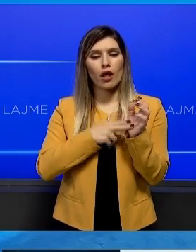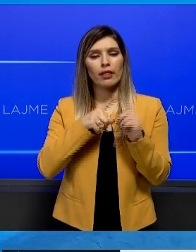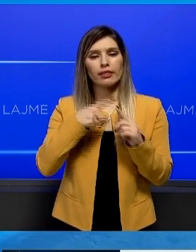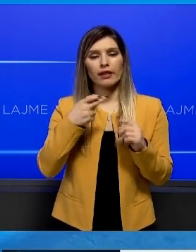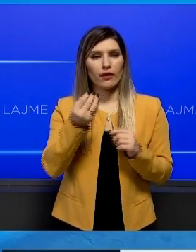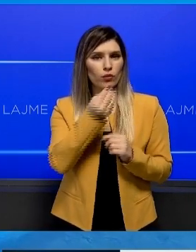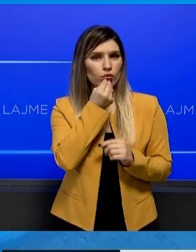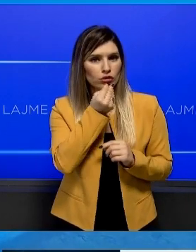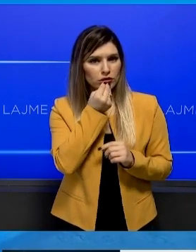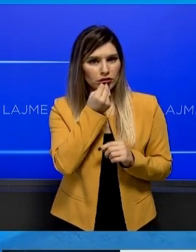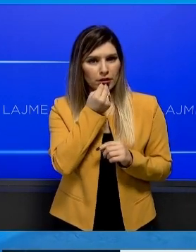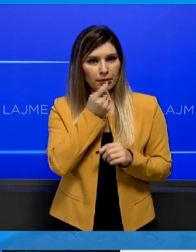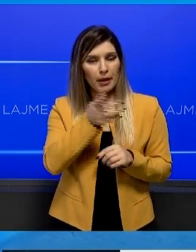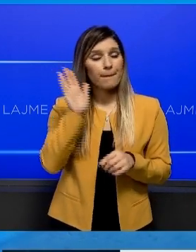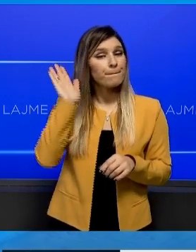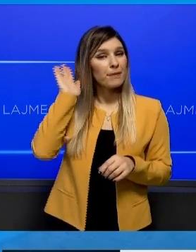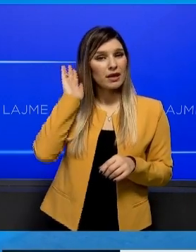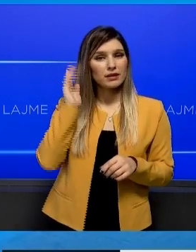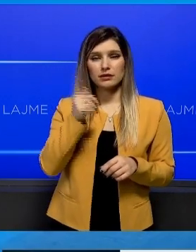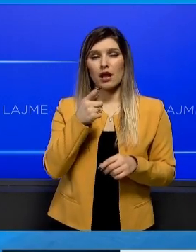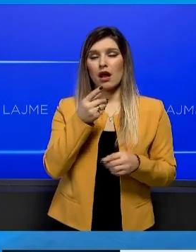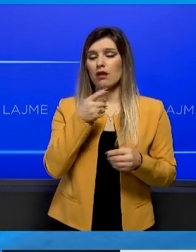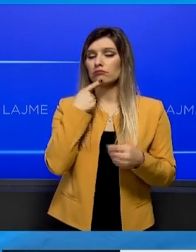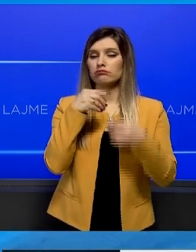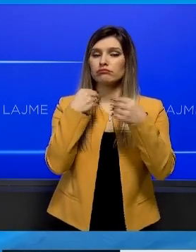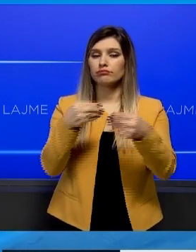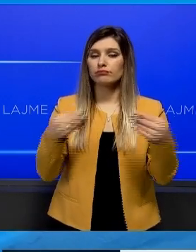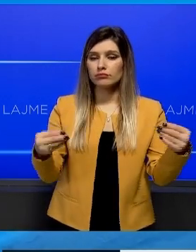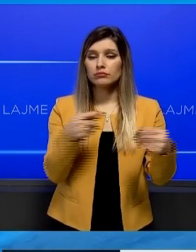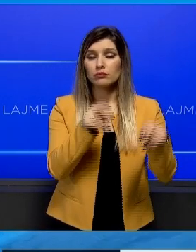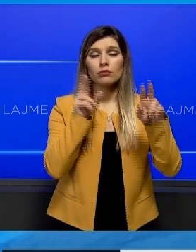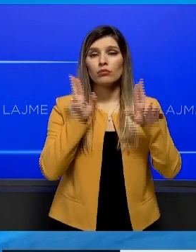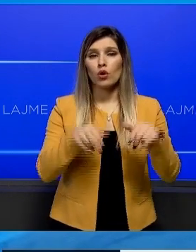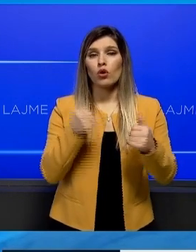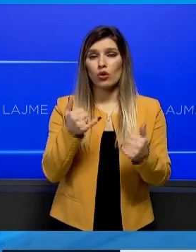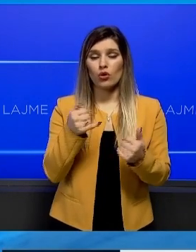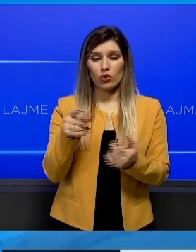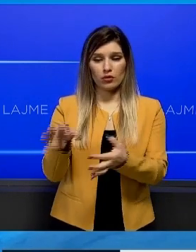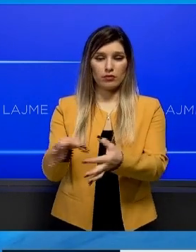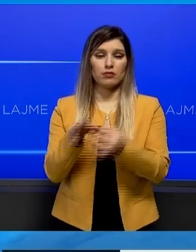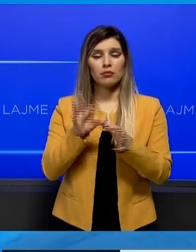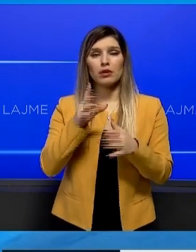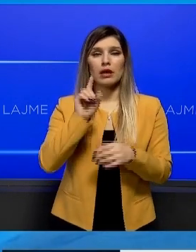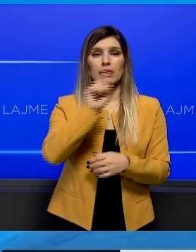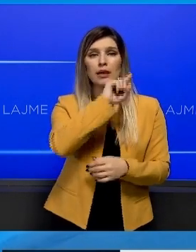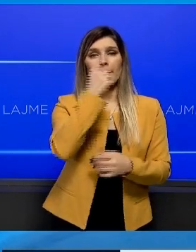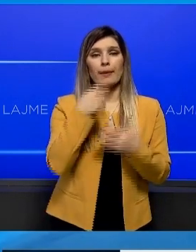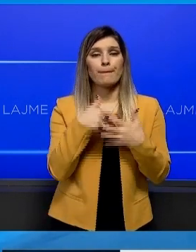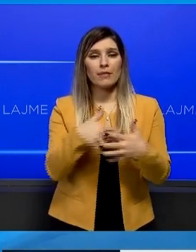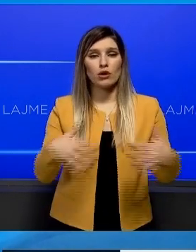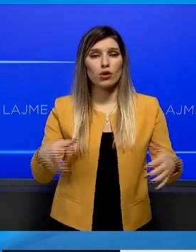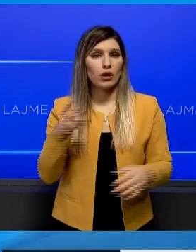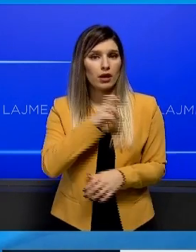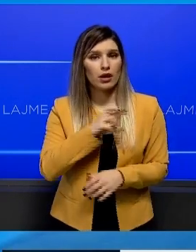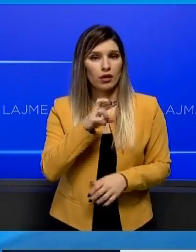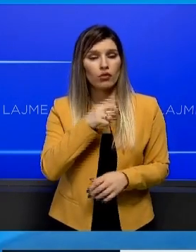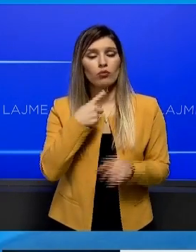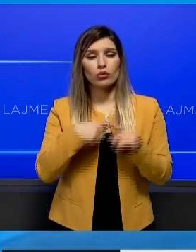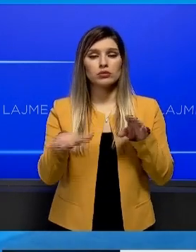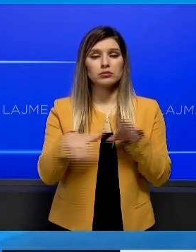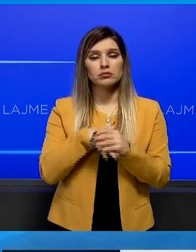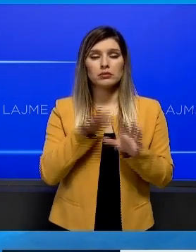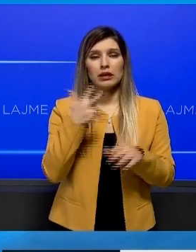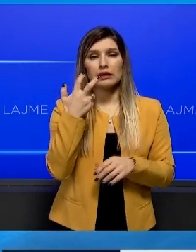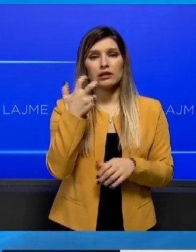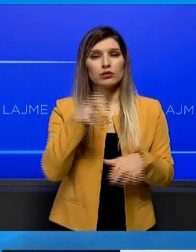Ministria e trektisë, Rozetë Hajdari, ta se përmesë të këti vendimi, do të ketë një investim bi 11 milion euro dhe punësim të